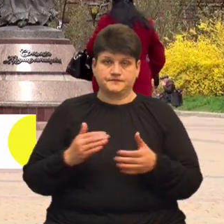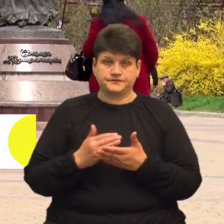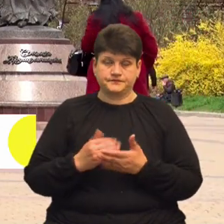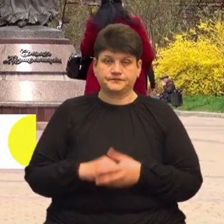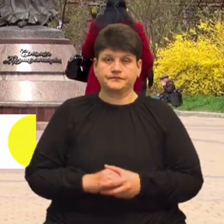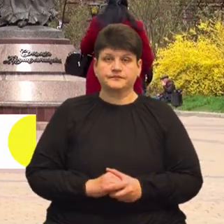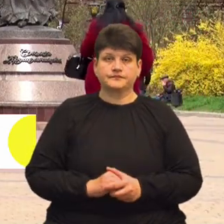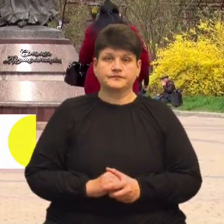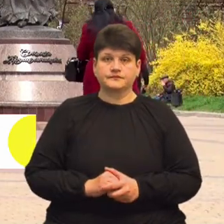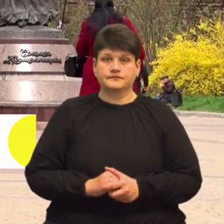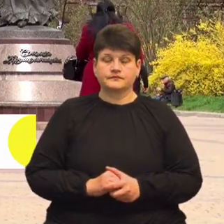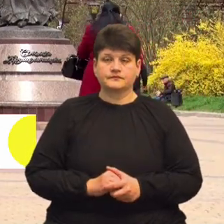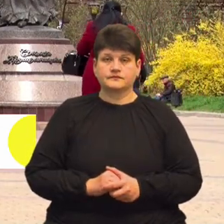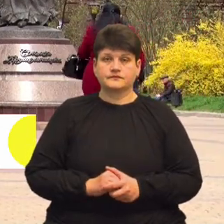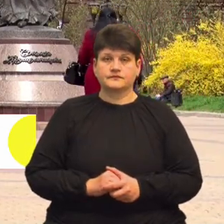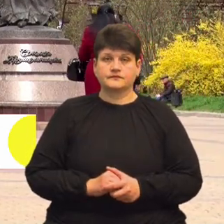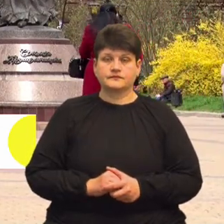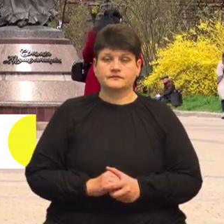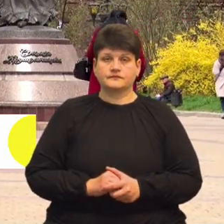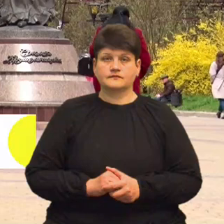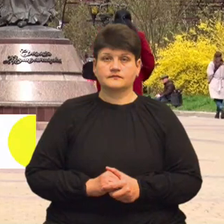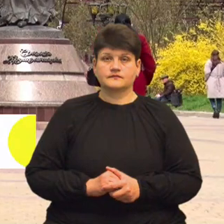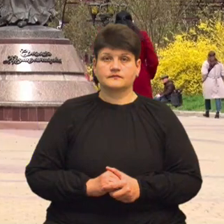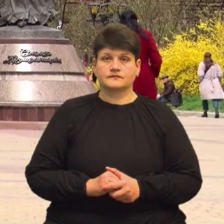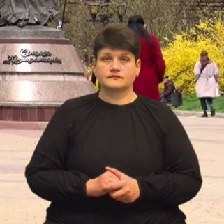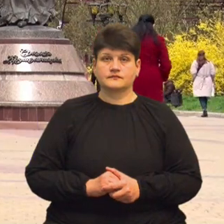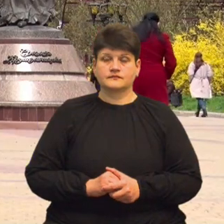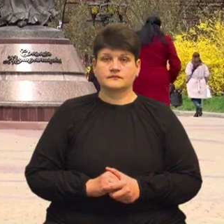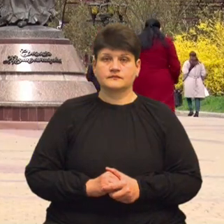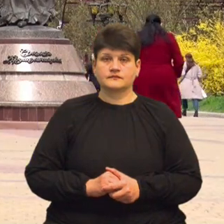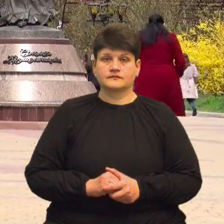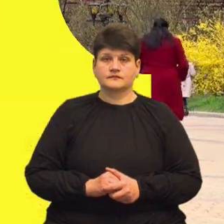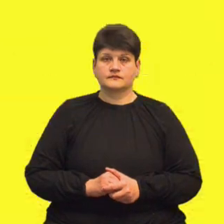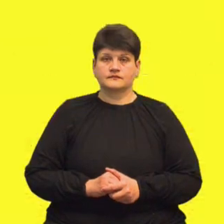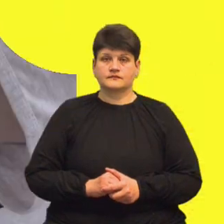Качаровська, Оксана Максимлюк, Андрій Бодак, Андрій Прокопів. Суспільне новини. Тернопіль.